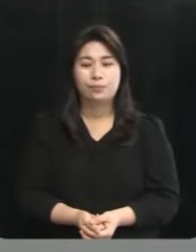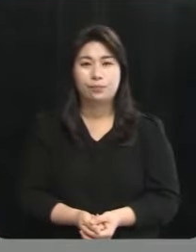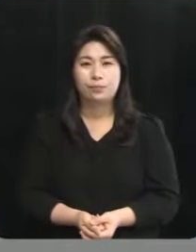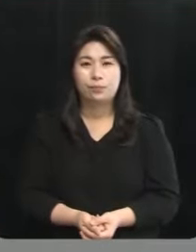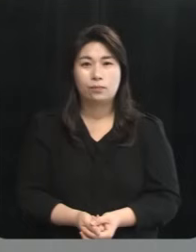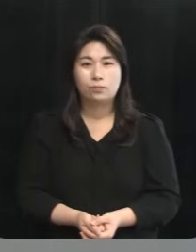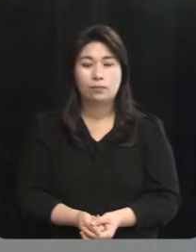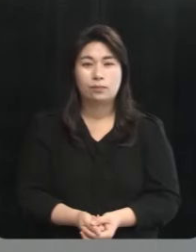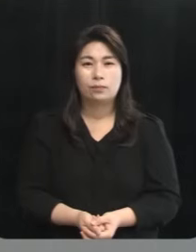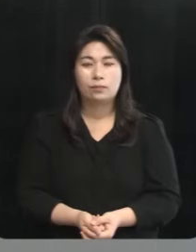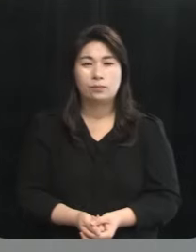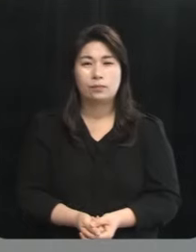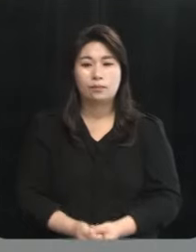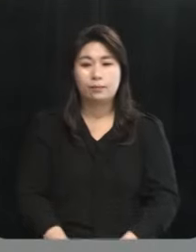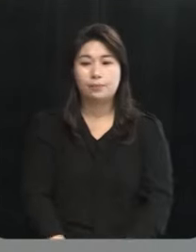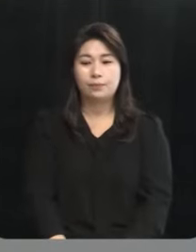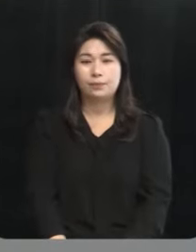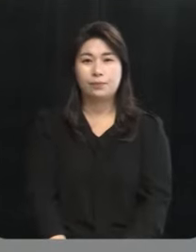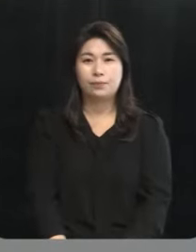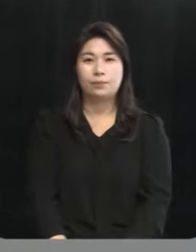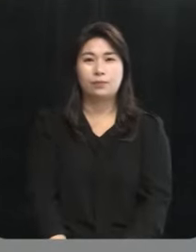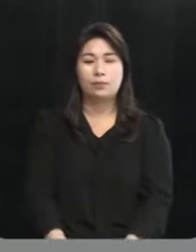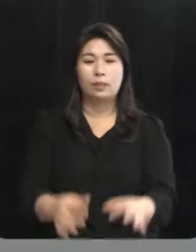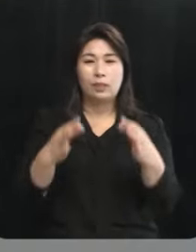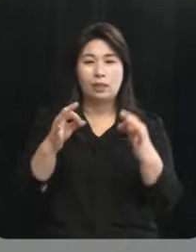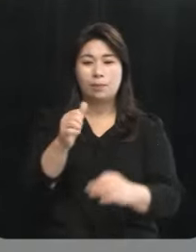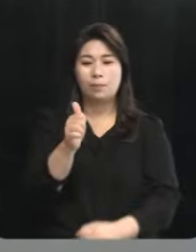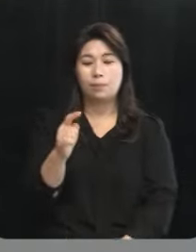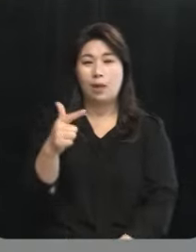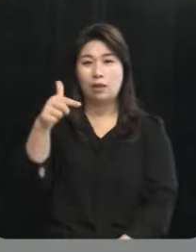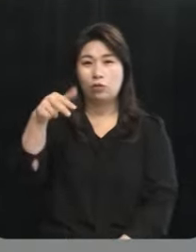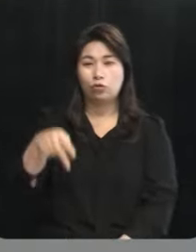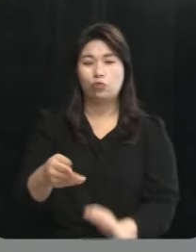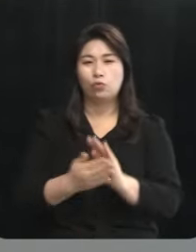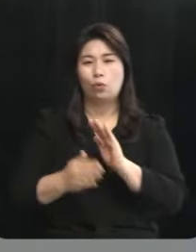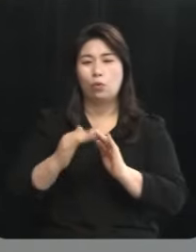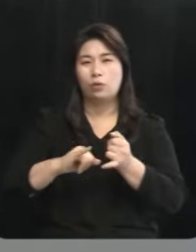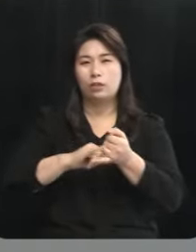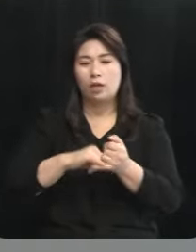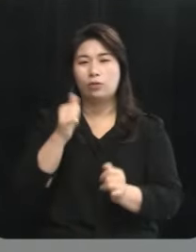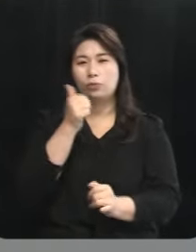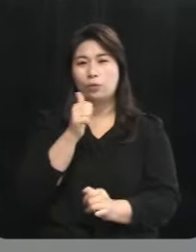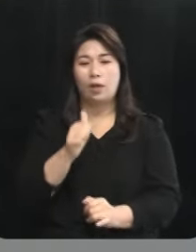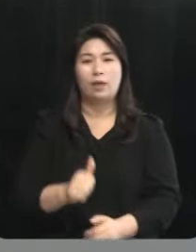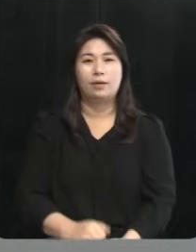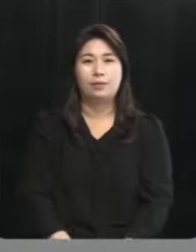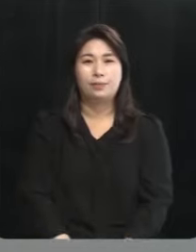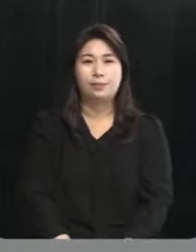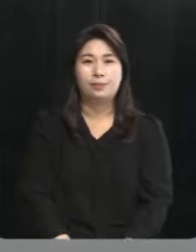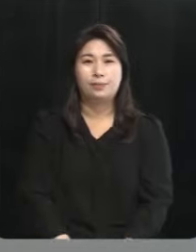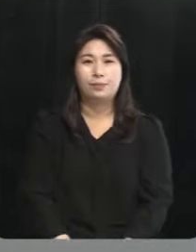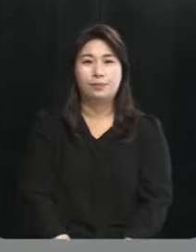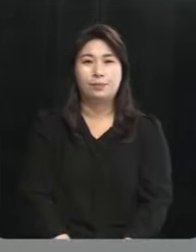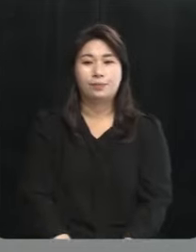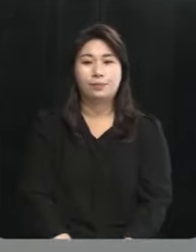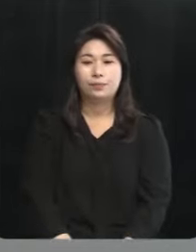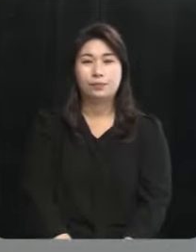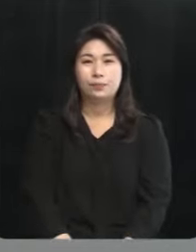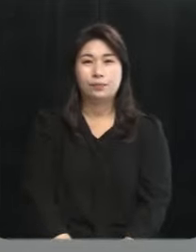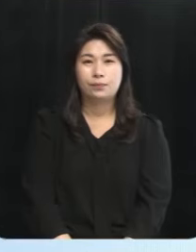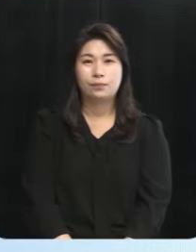네, 이어서 김한규 후보 공약 소개 1분 30조 시작해 주십시오